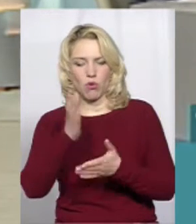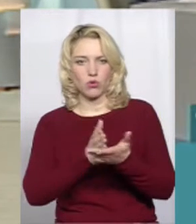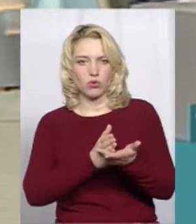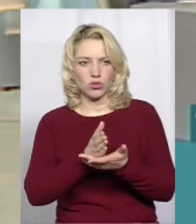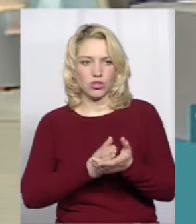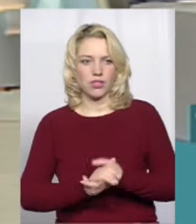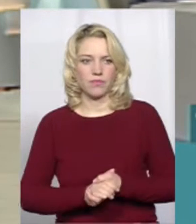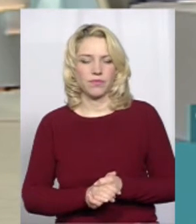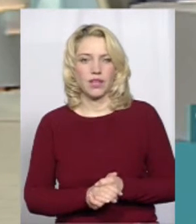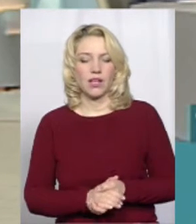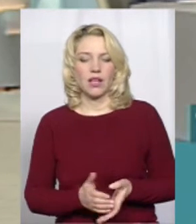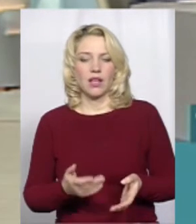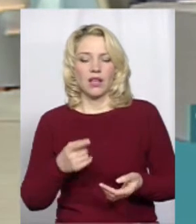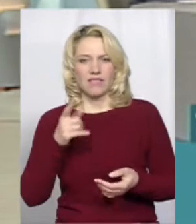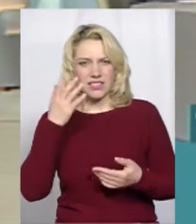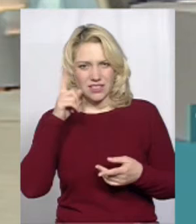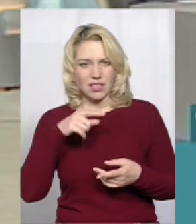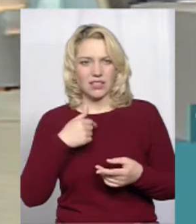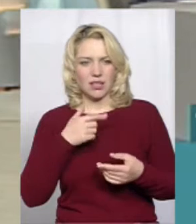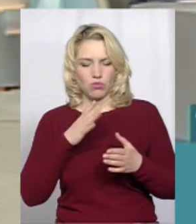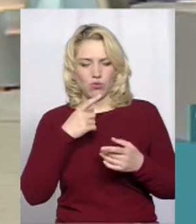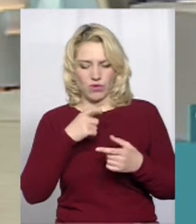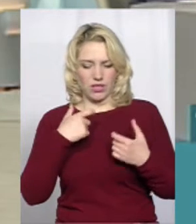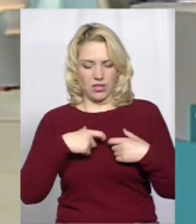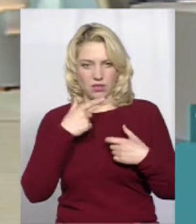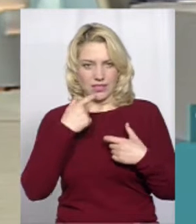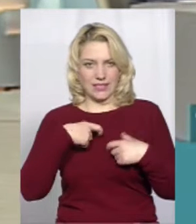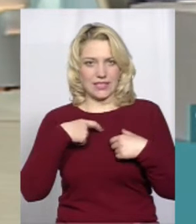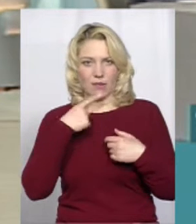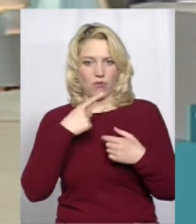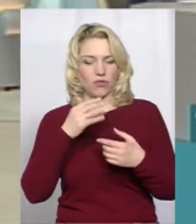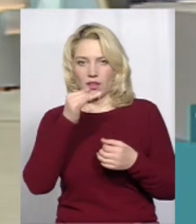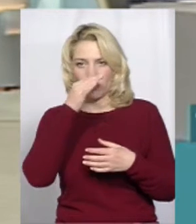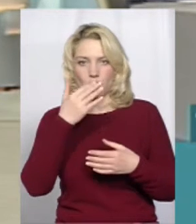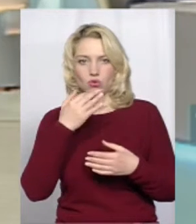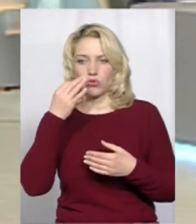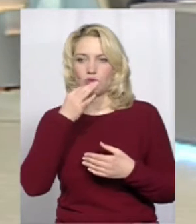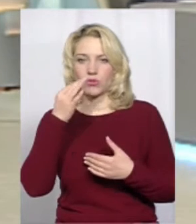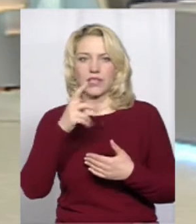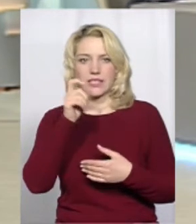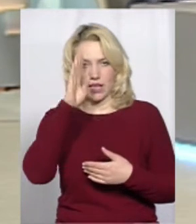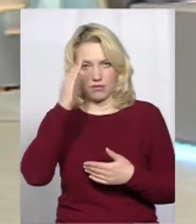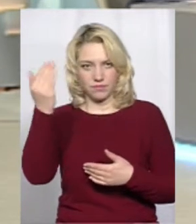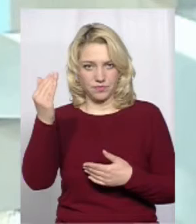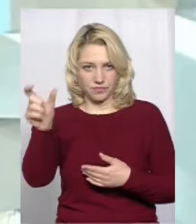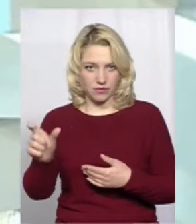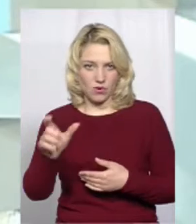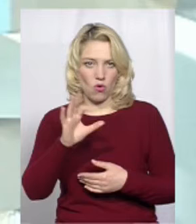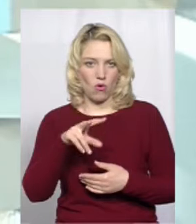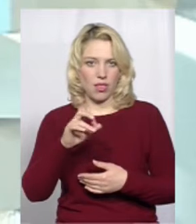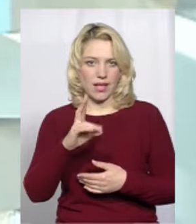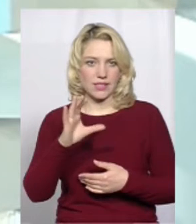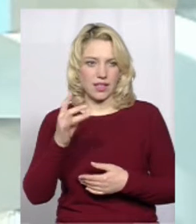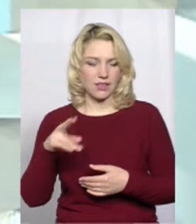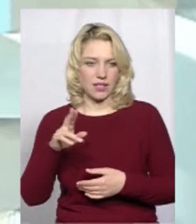знаєте, давайте, якщо ви дозволите, я буду говорити за себе. Тому що я не можу говорити за Олександра. Я чув його коментар,